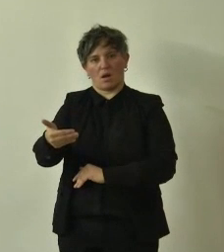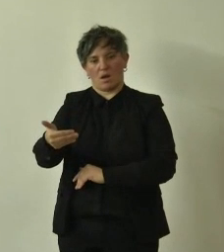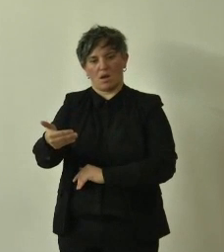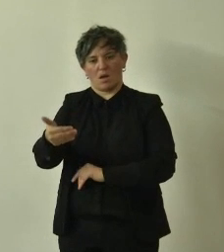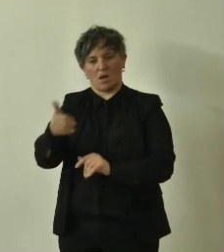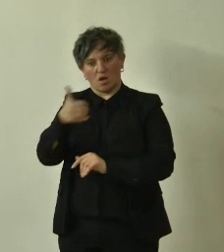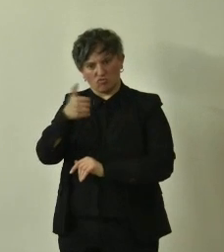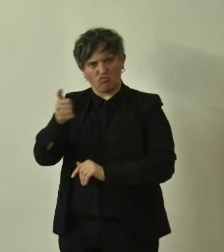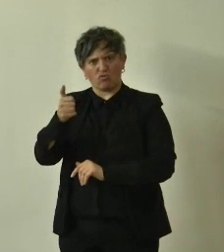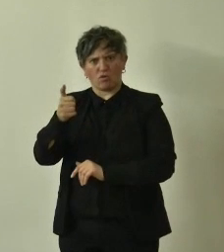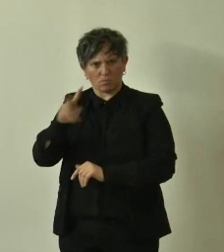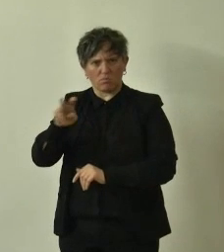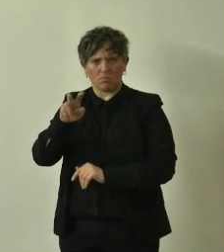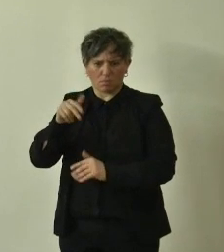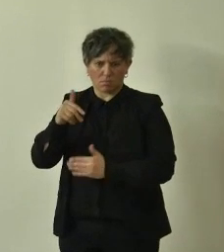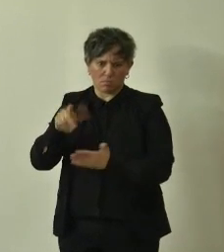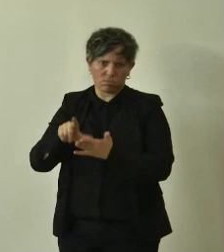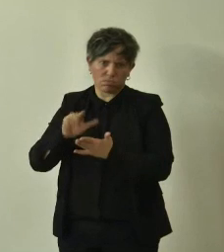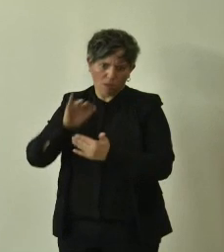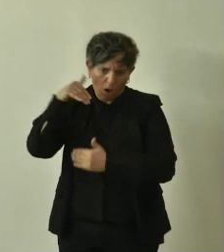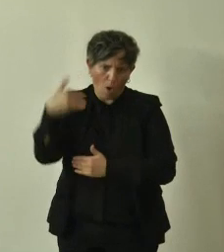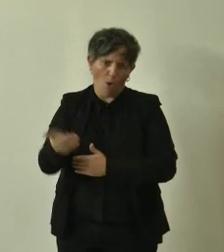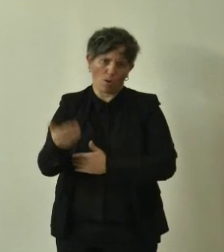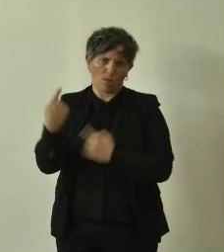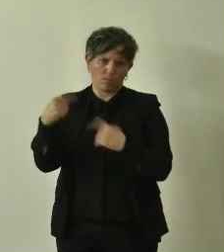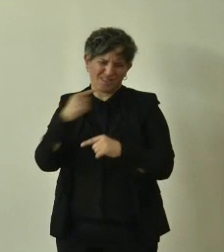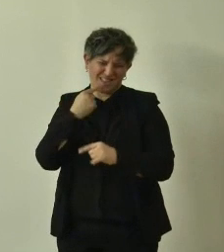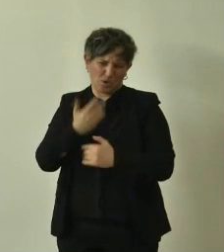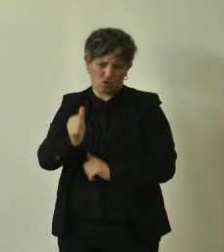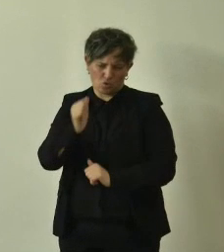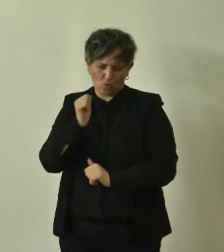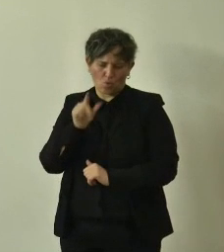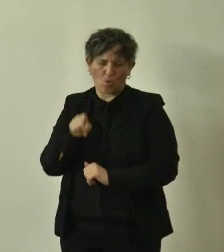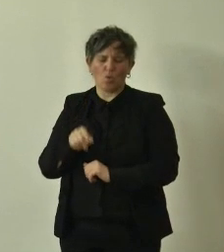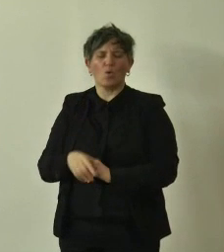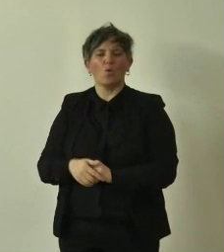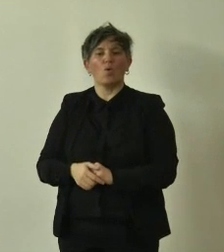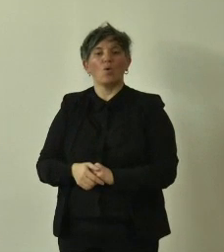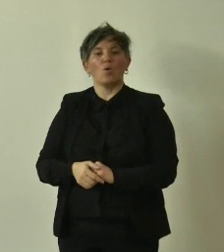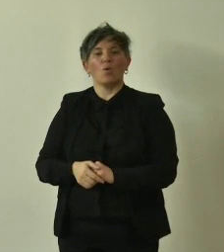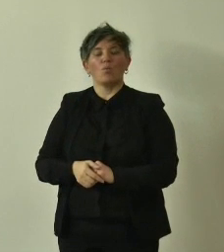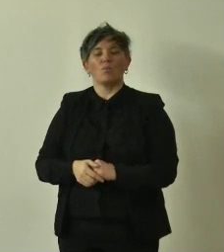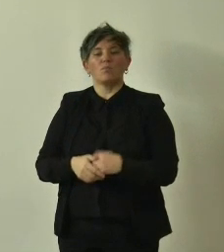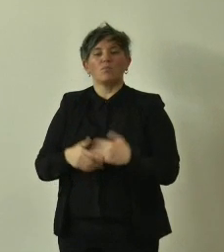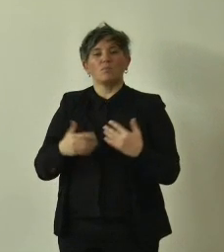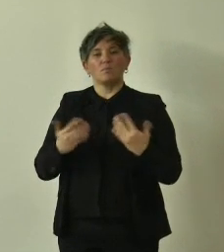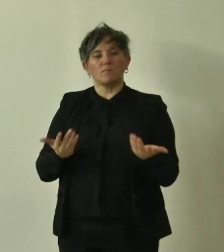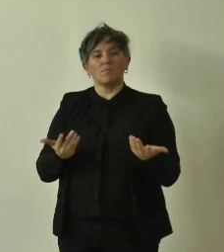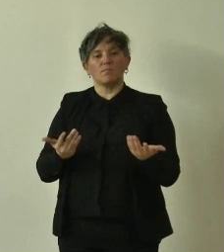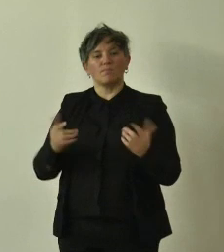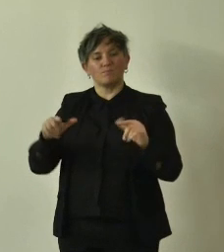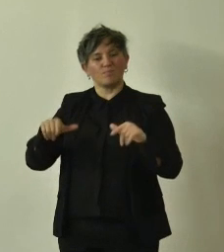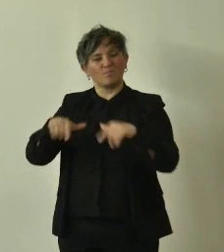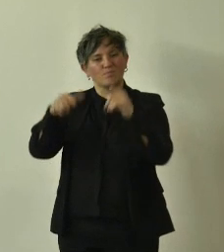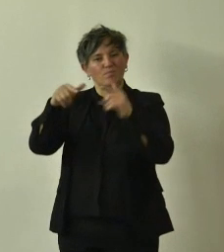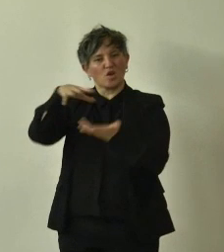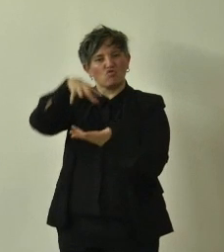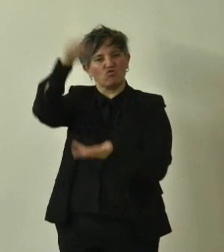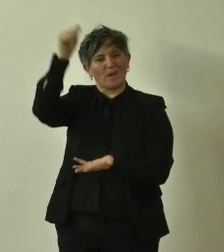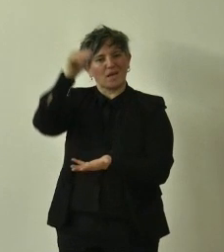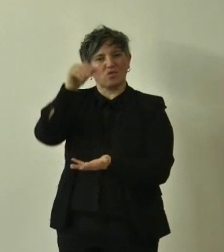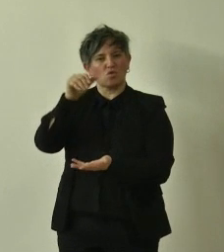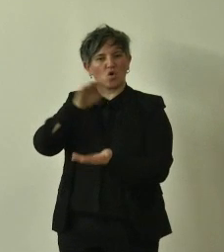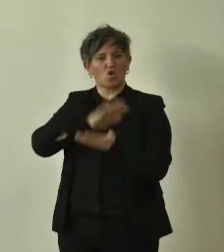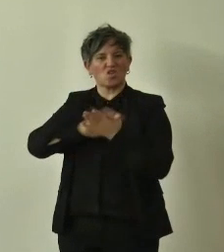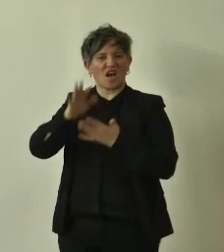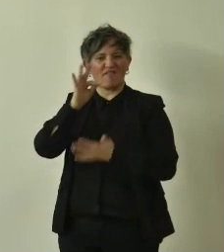centinaia e centinaia d'anni è stato già detto è stato già accennato al Cipresso di San Francesco che